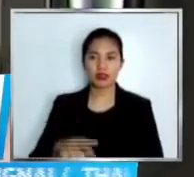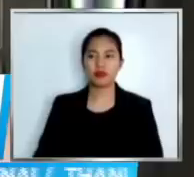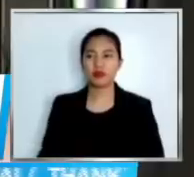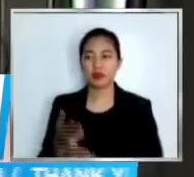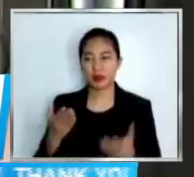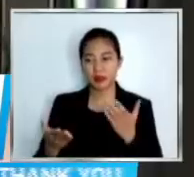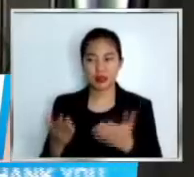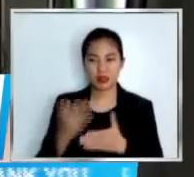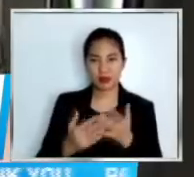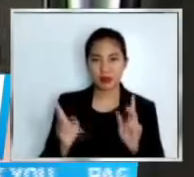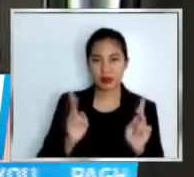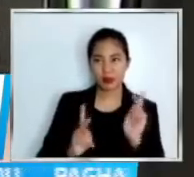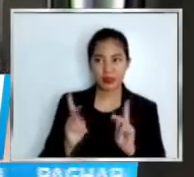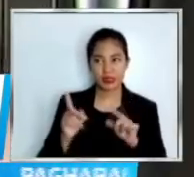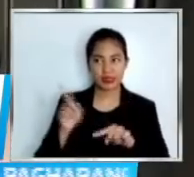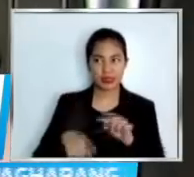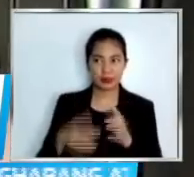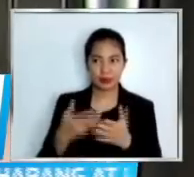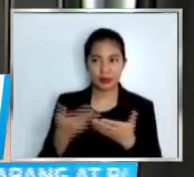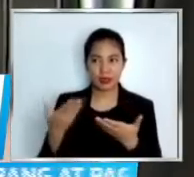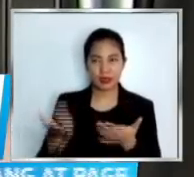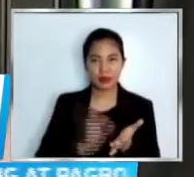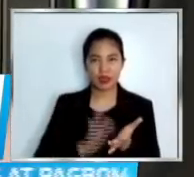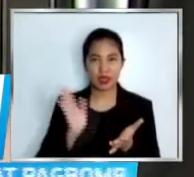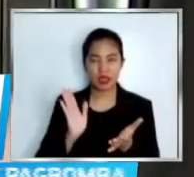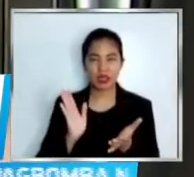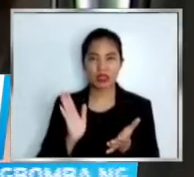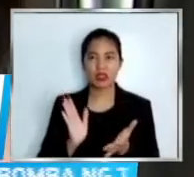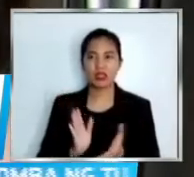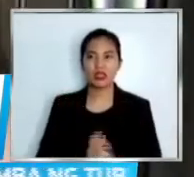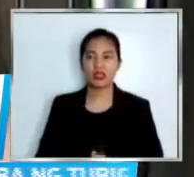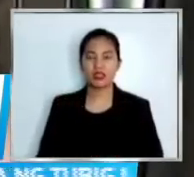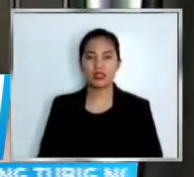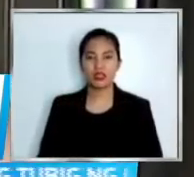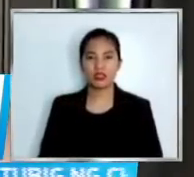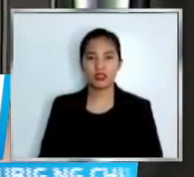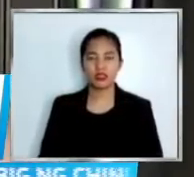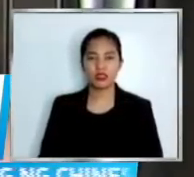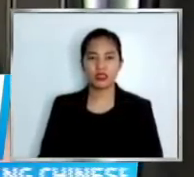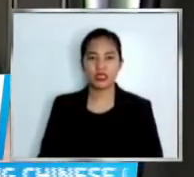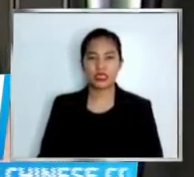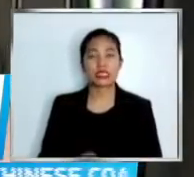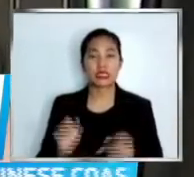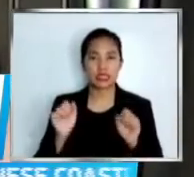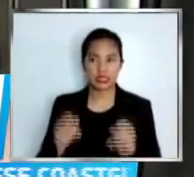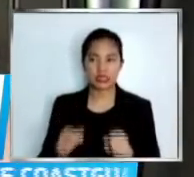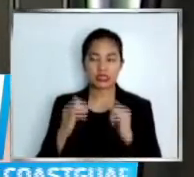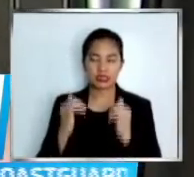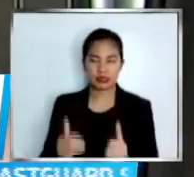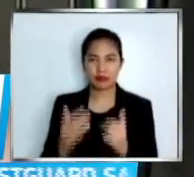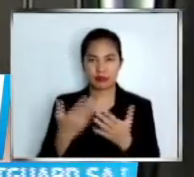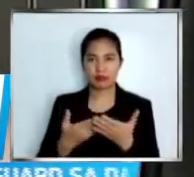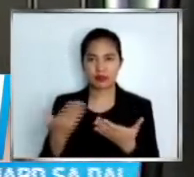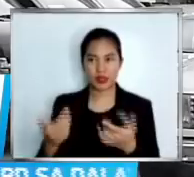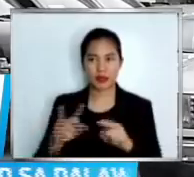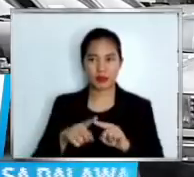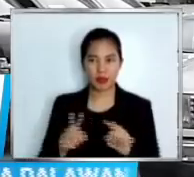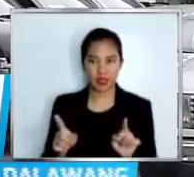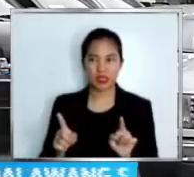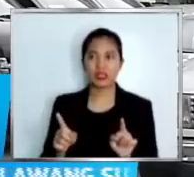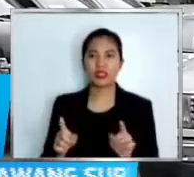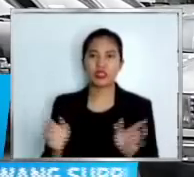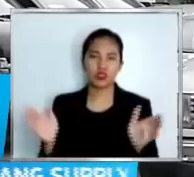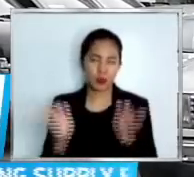sa pera nila, at least mabibili pa rin nila at same price lang po ng bread.